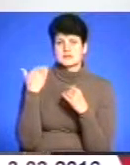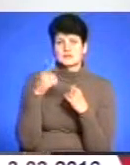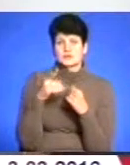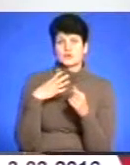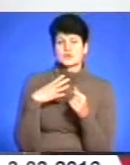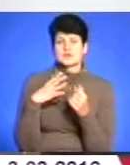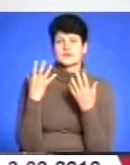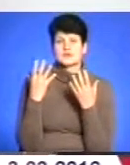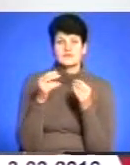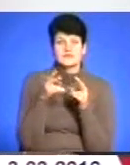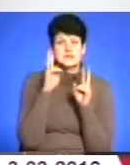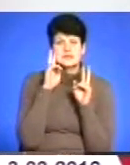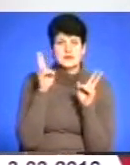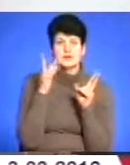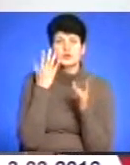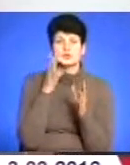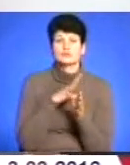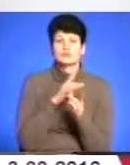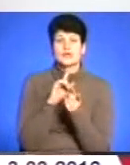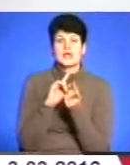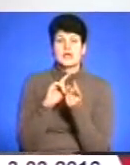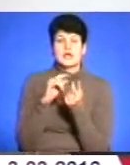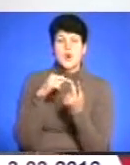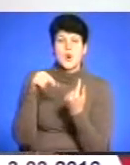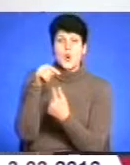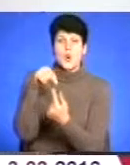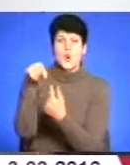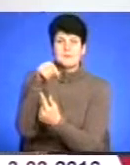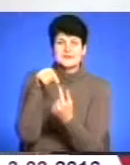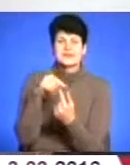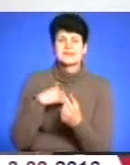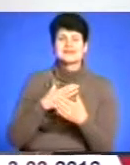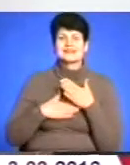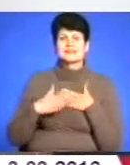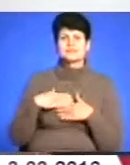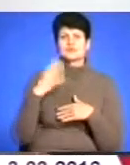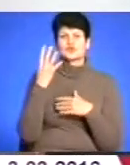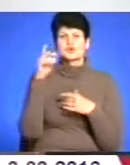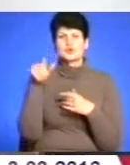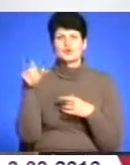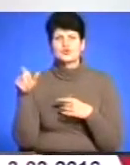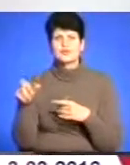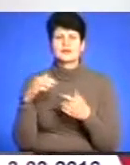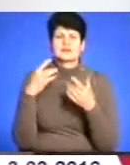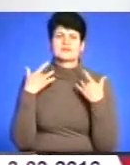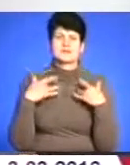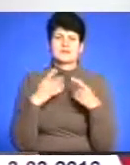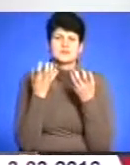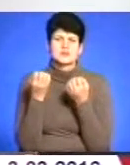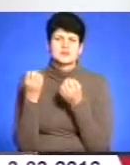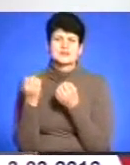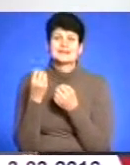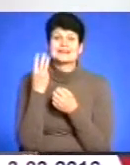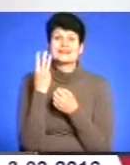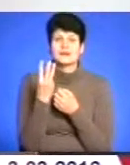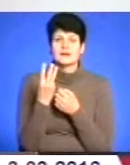мабуть, ви журналісти не знаєте, коли були обміни, і ми там тішимося, звичайно, чотири чоловіки звільнили, потім ще трішки, три.